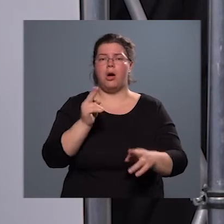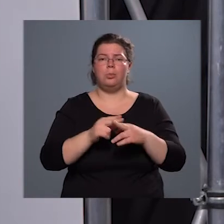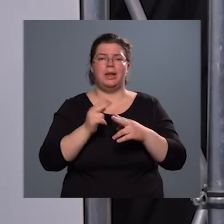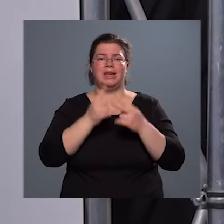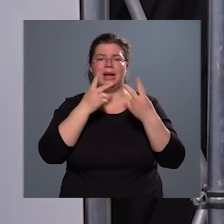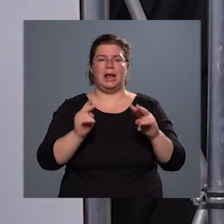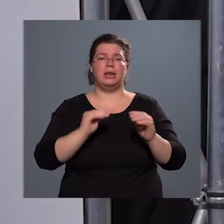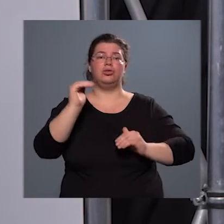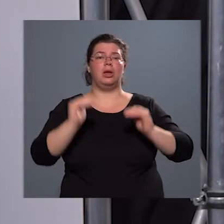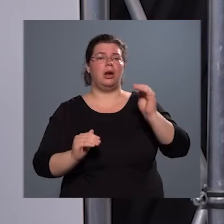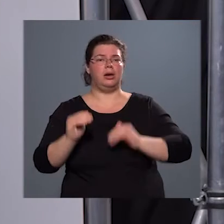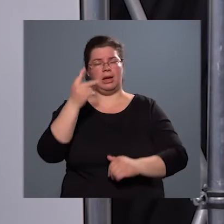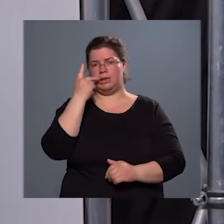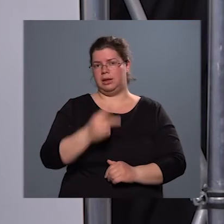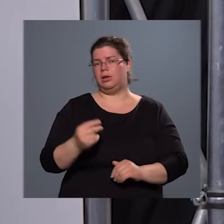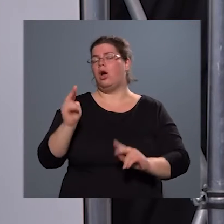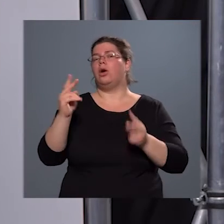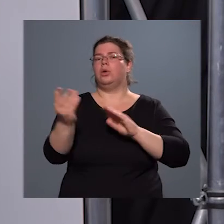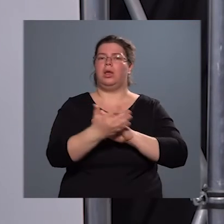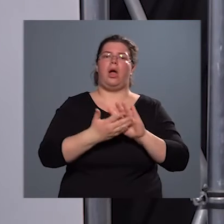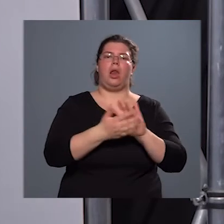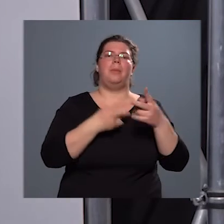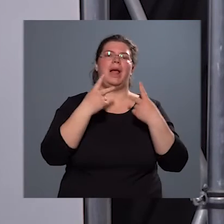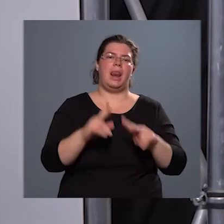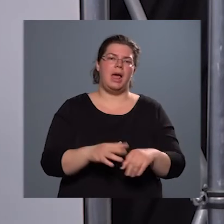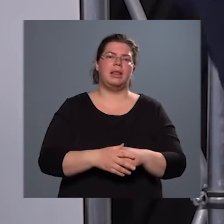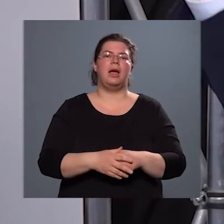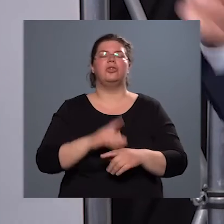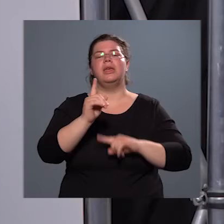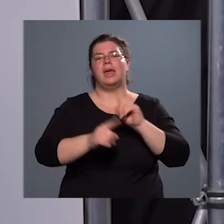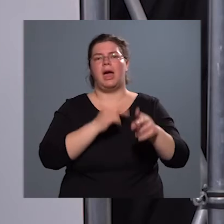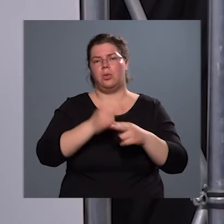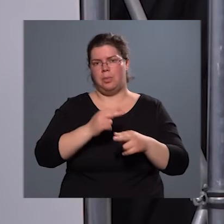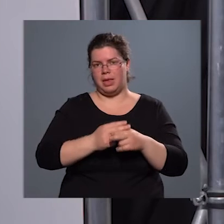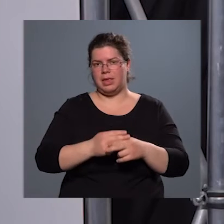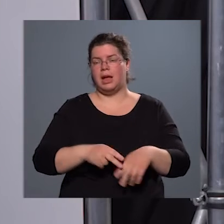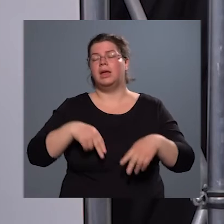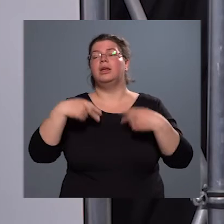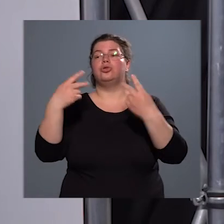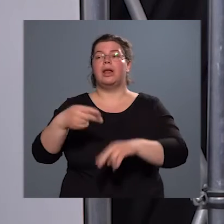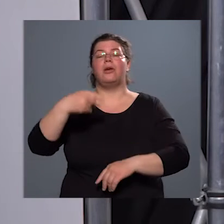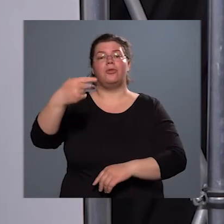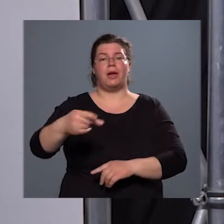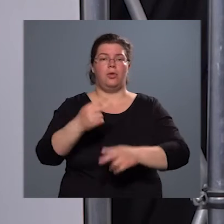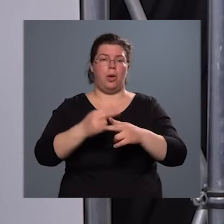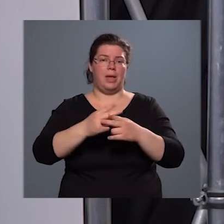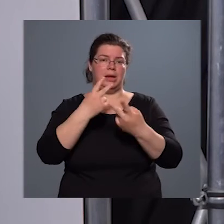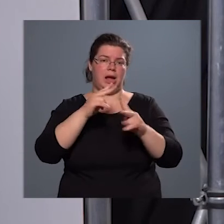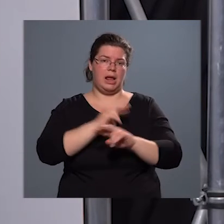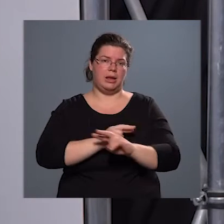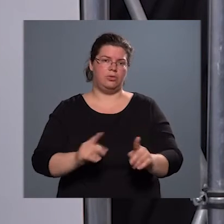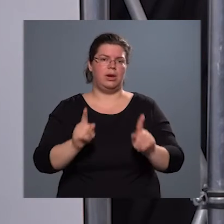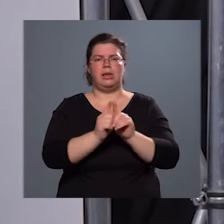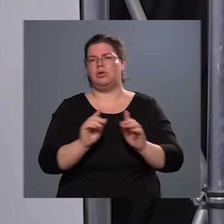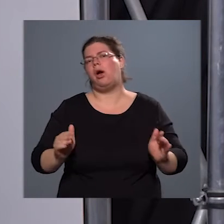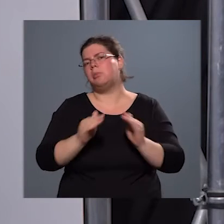hierarhiáját nézzük, akkor az alapellátás után nyilván járóbeteg szakellátás, ezután pedig a fekvőbeteg szakellátás van, ez egy olyan piramis,